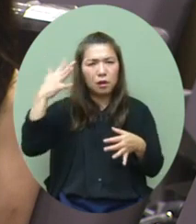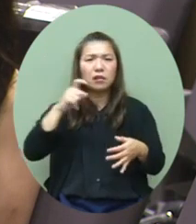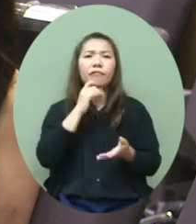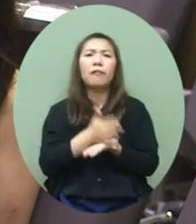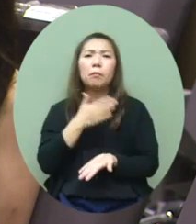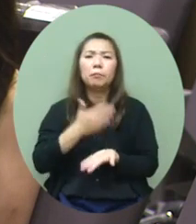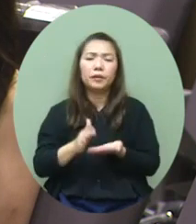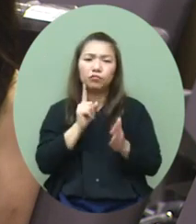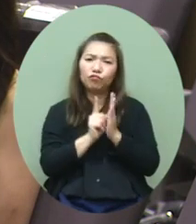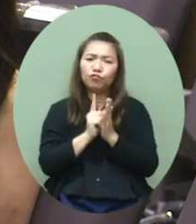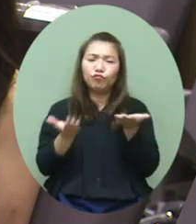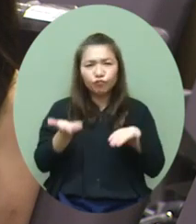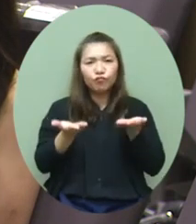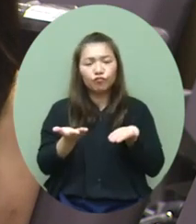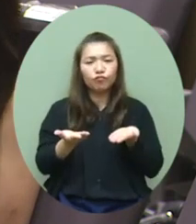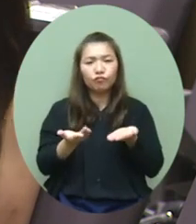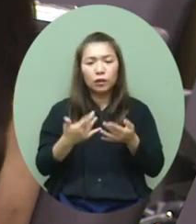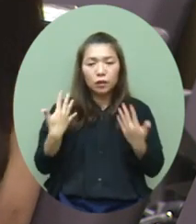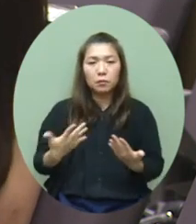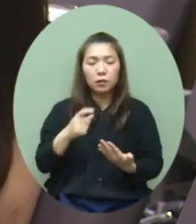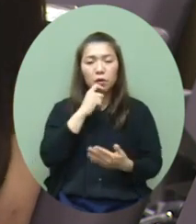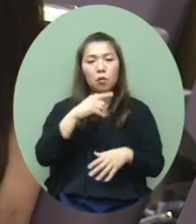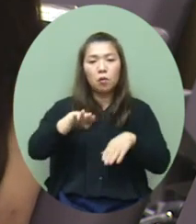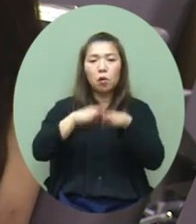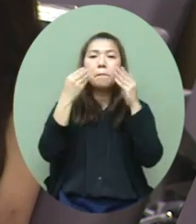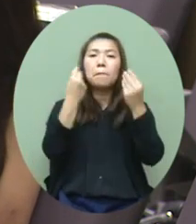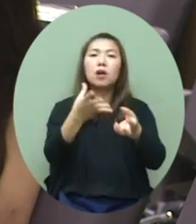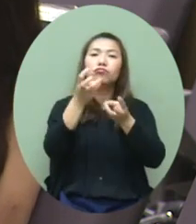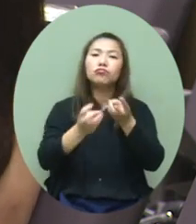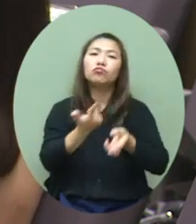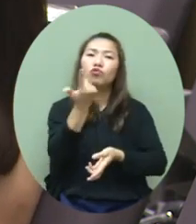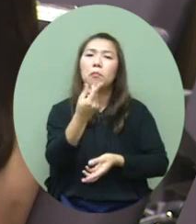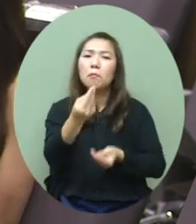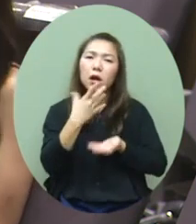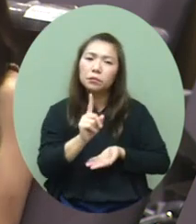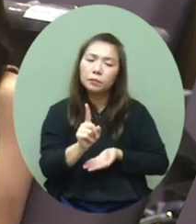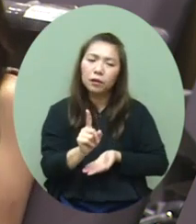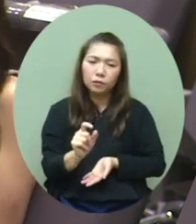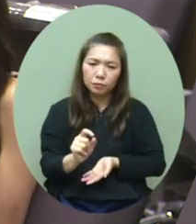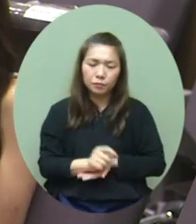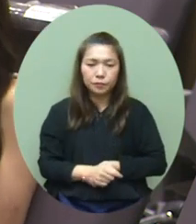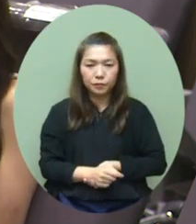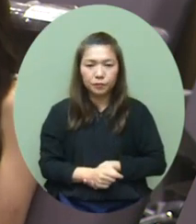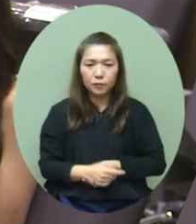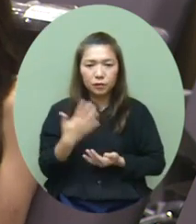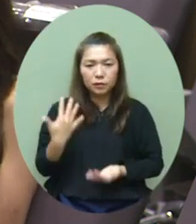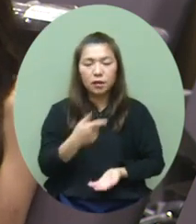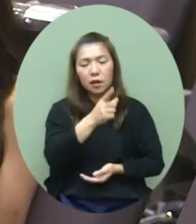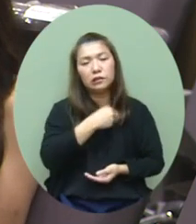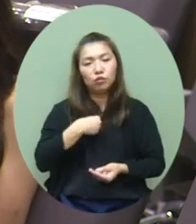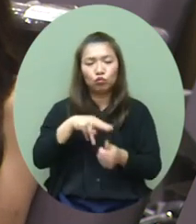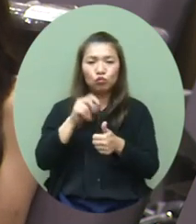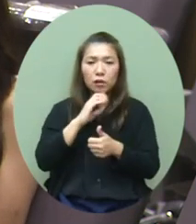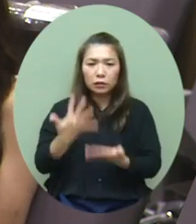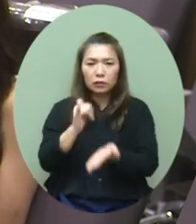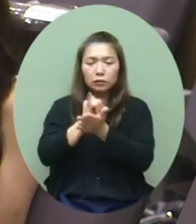顯分別就是比例還是今天開始給多些資訊呢另外HA提到就是現在樓園的人數多想